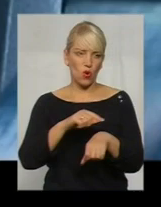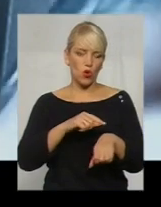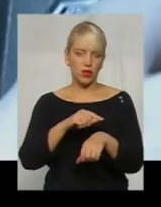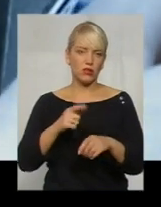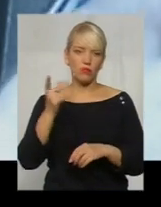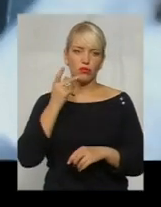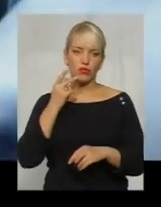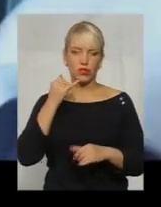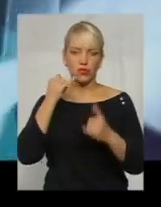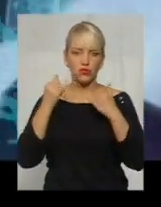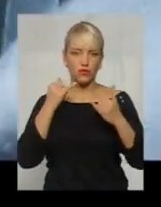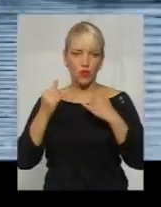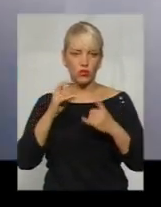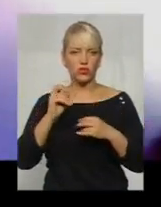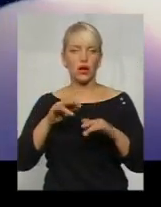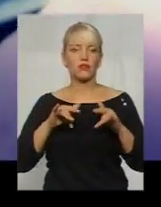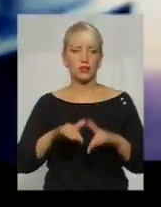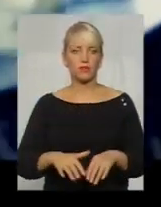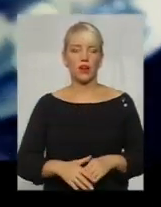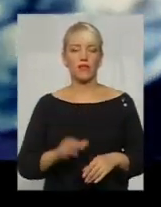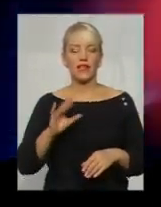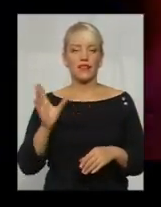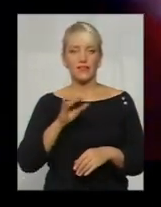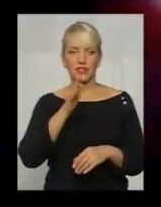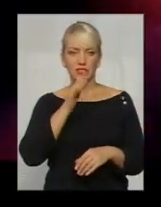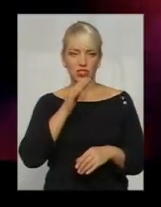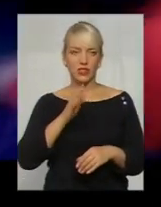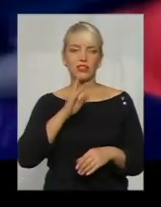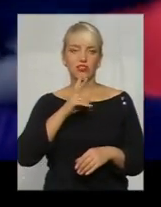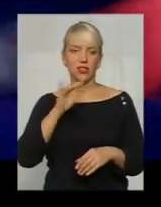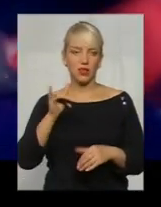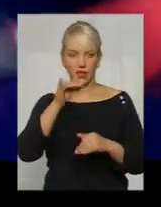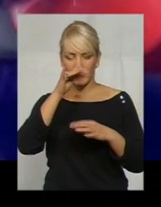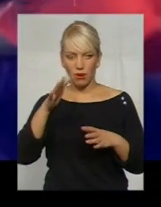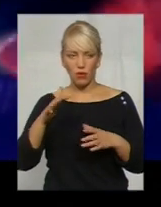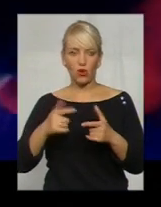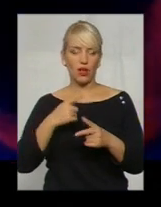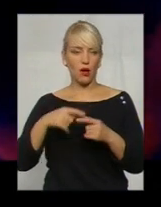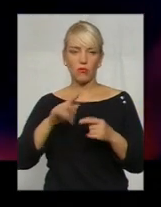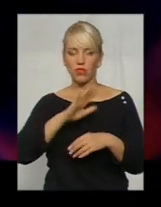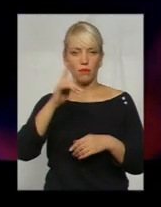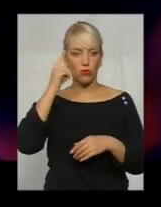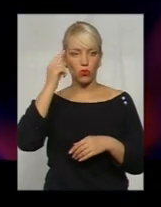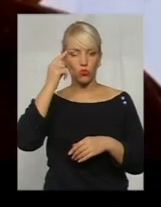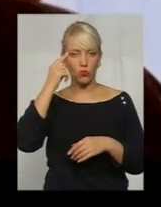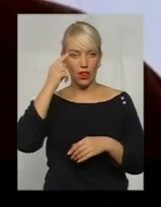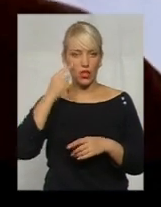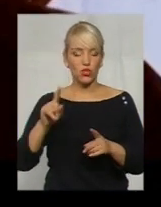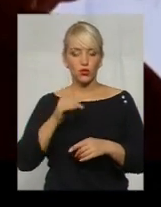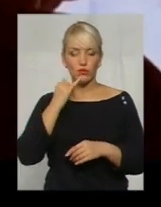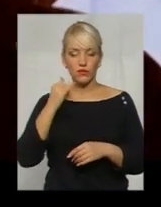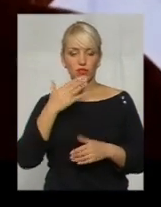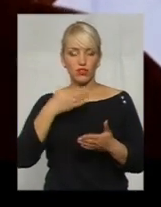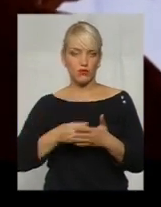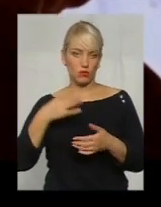постійно передзвонюючи, як справи. І увесь цей час жінки не могли або навіть не подумали додзвонити сину, і